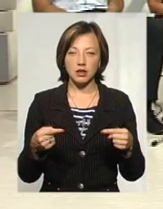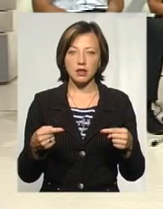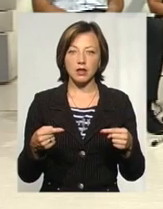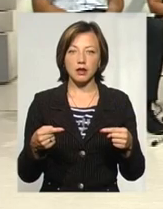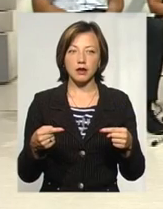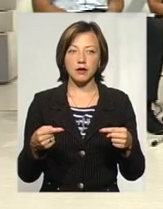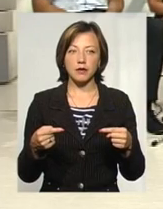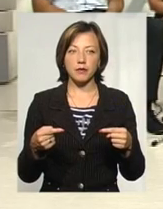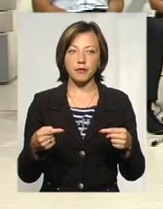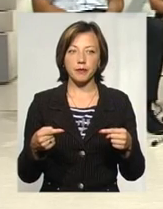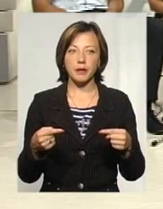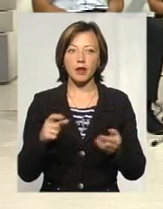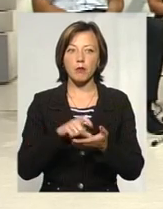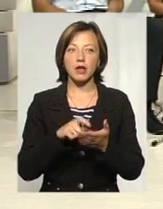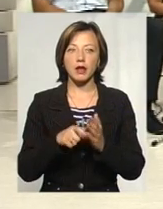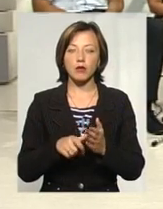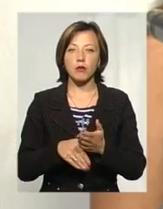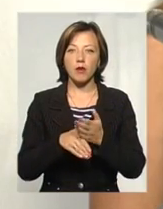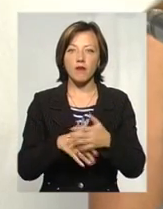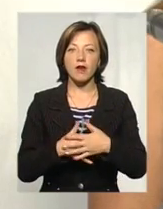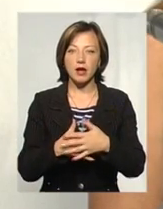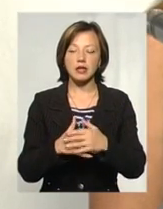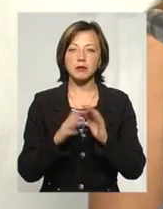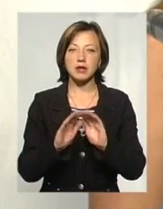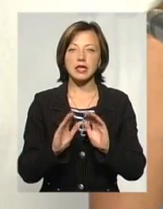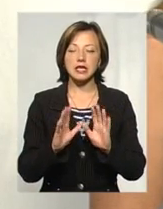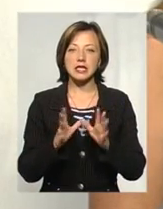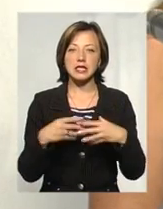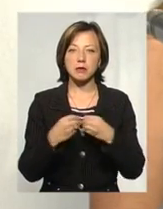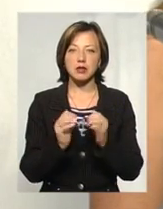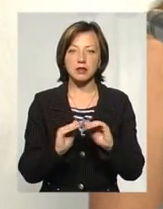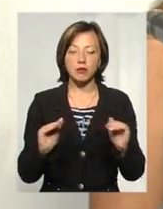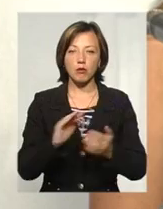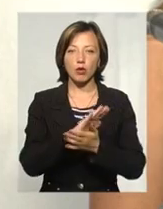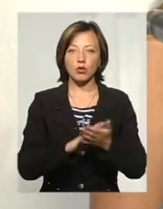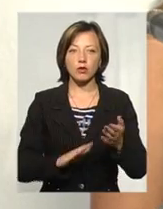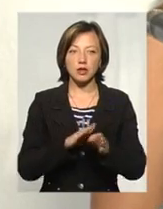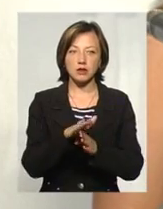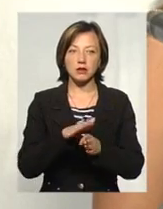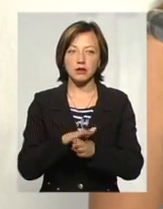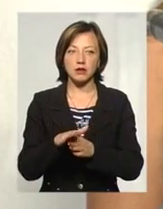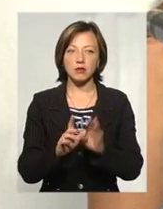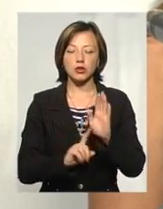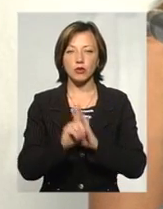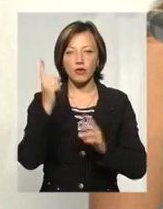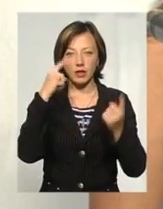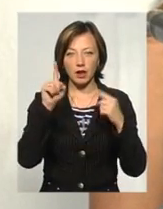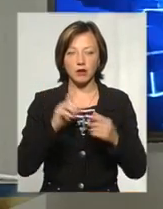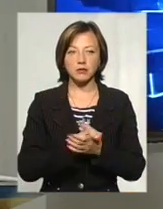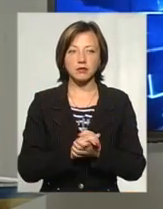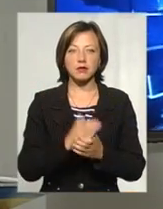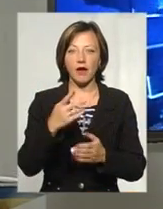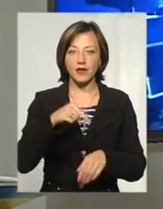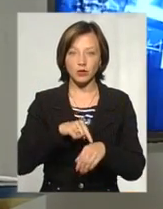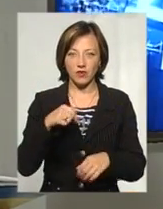є кабінет допомоги вагітним та сім'ям з дітьми. І продовжуємо реалізовувати наші започатковані ідеї. А відчували